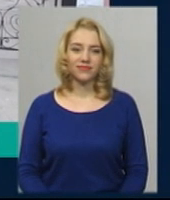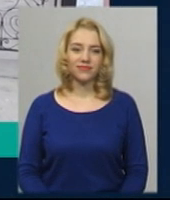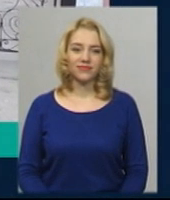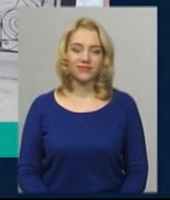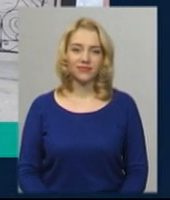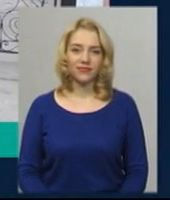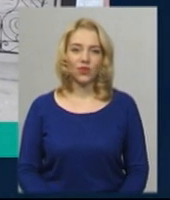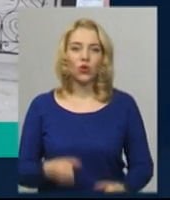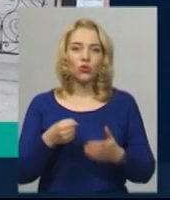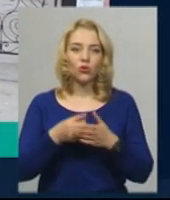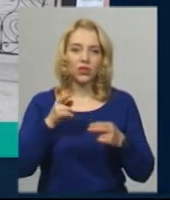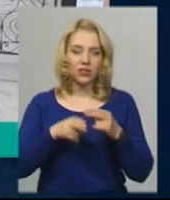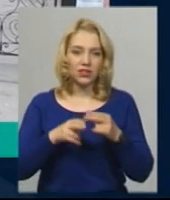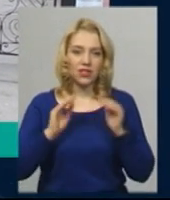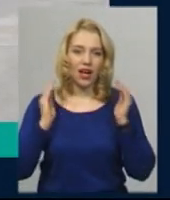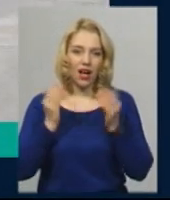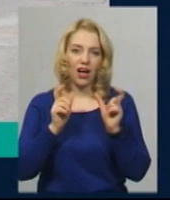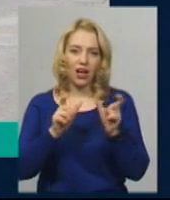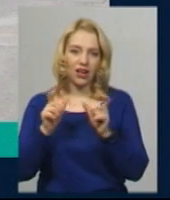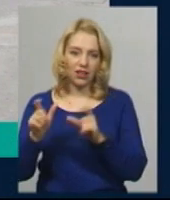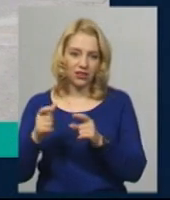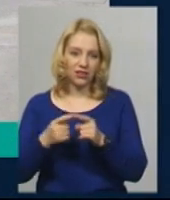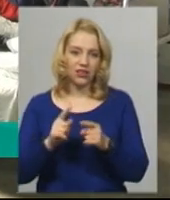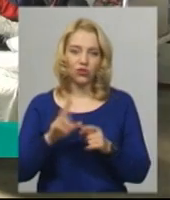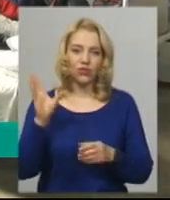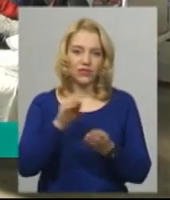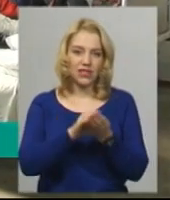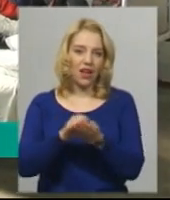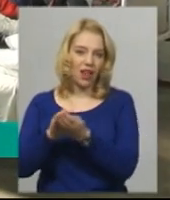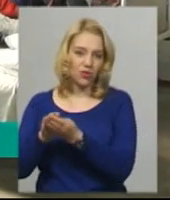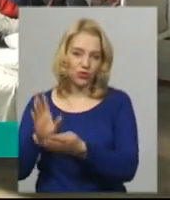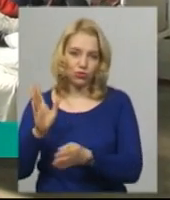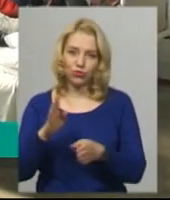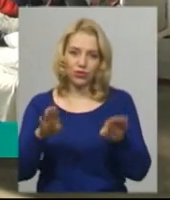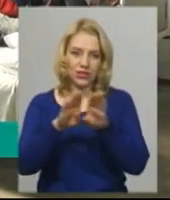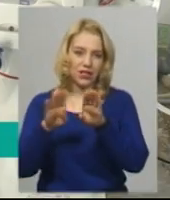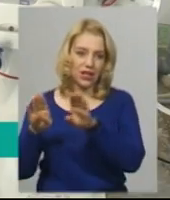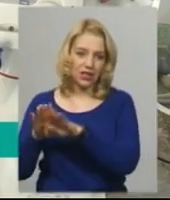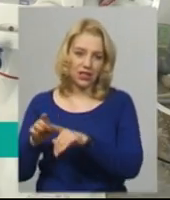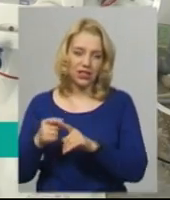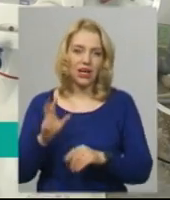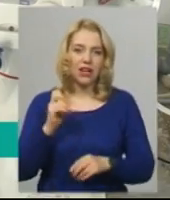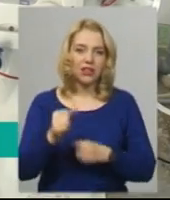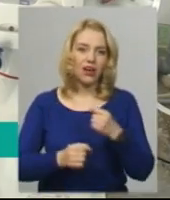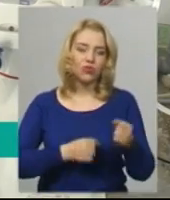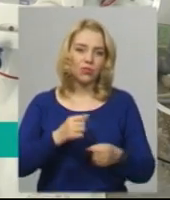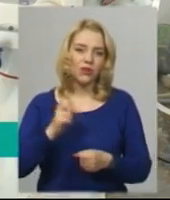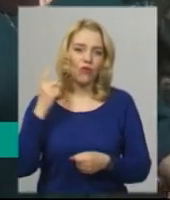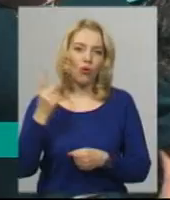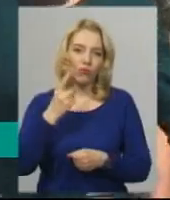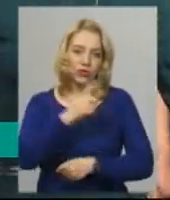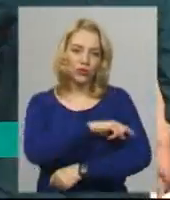До кінця карантину усі кладовища обласного центру закриті. Як дістаються до обласної лікарні пацієнти, котрі потребують